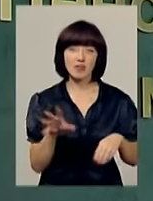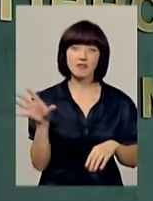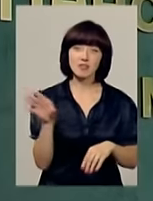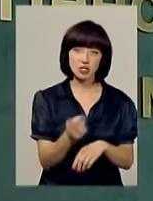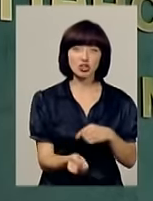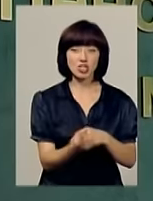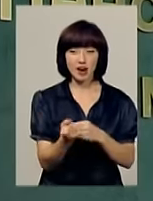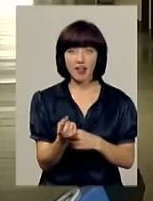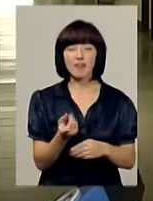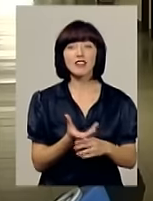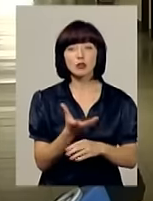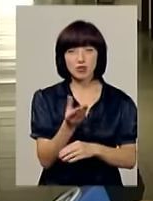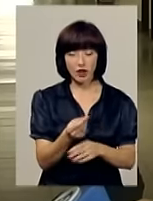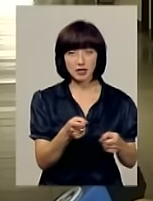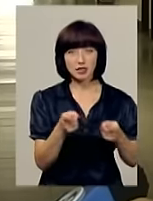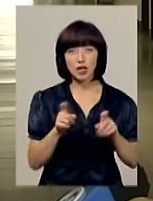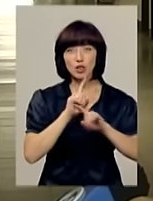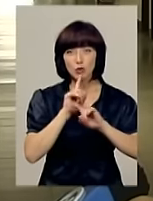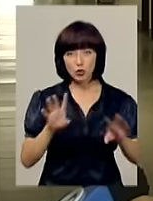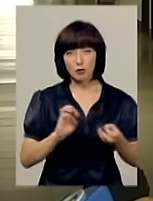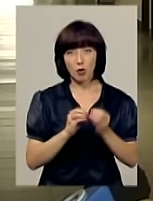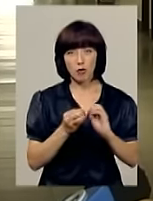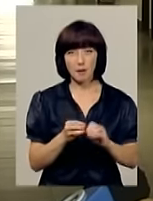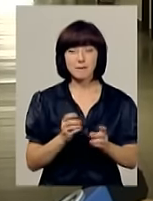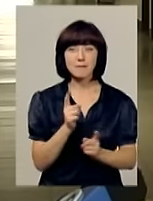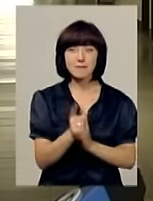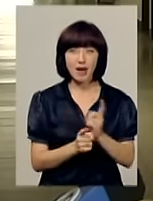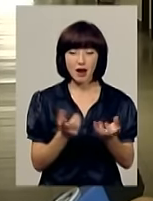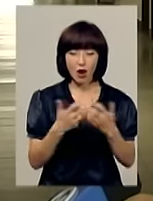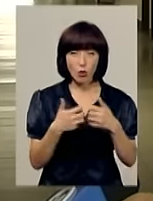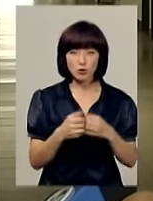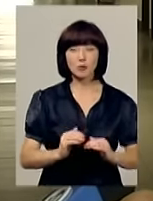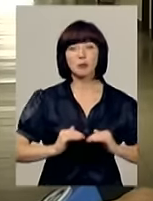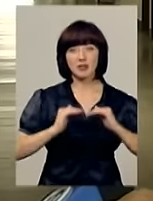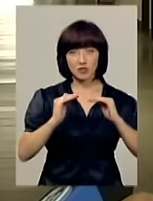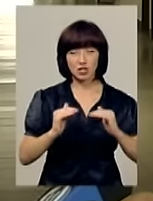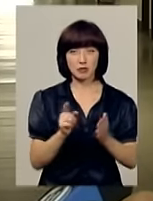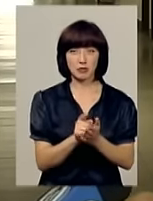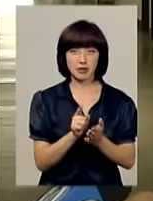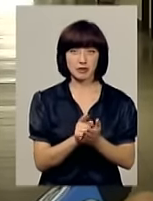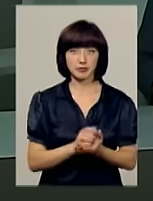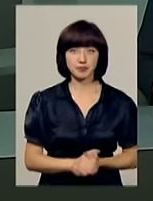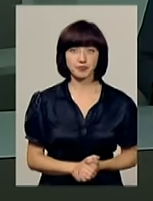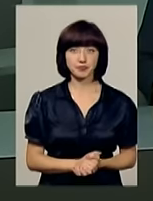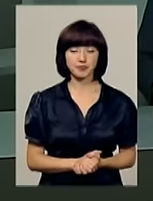фінансування до цього залучені. Не буде ніяких питань щодо перерахування підвищених розмірів пенсійних виплат.